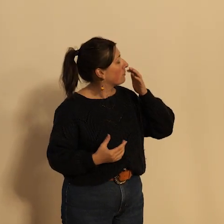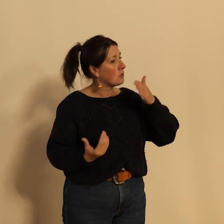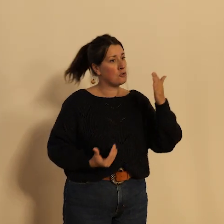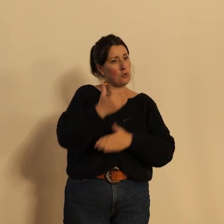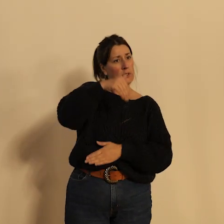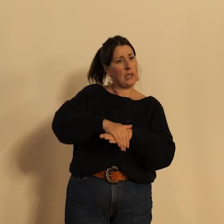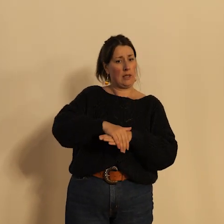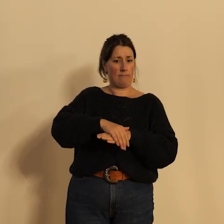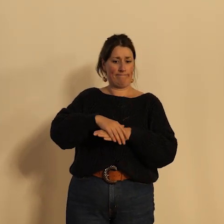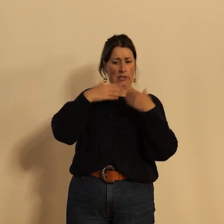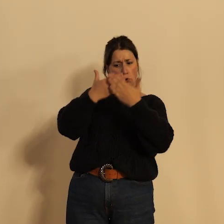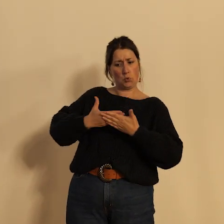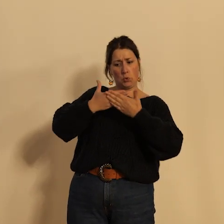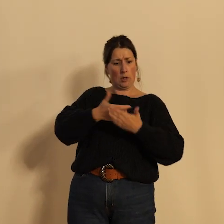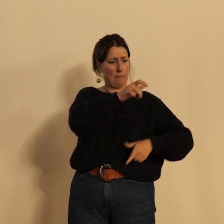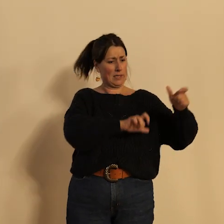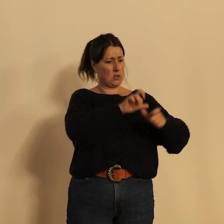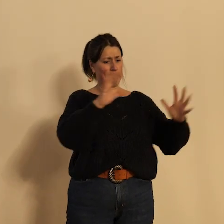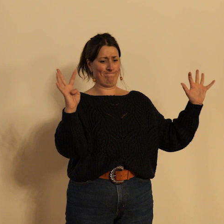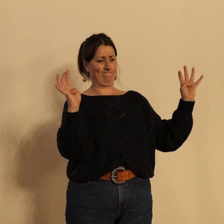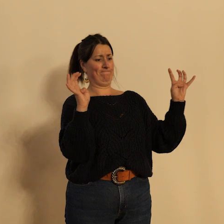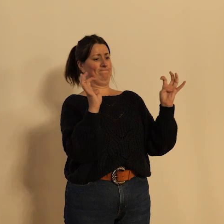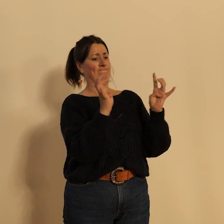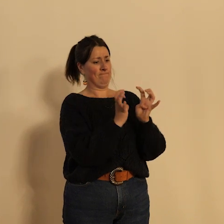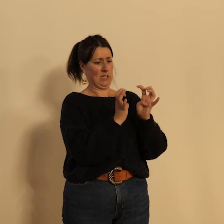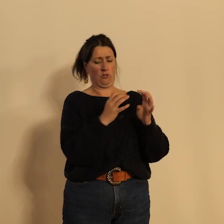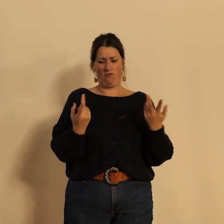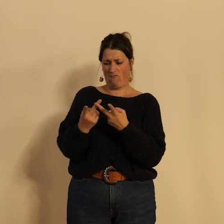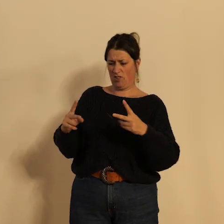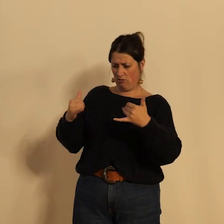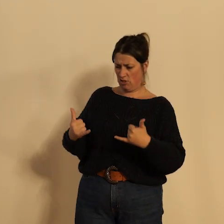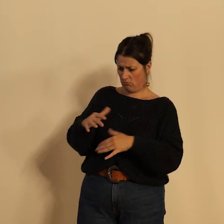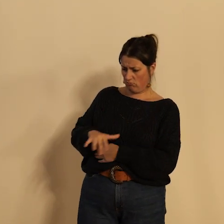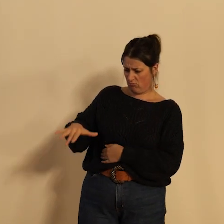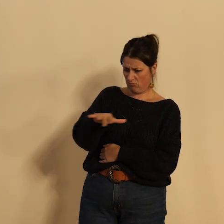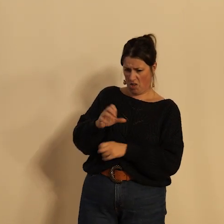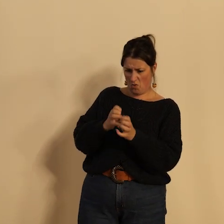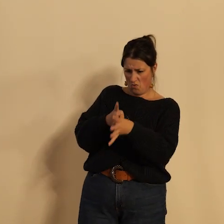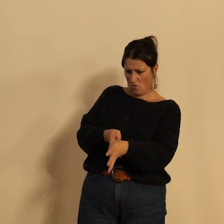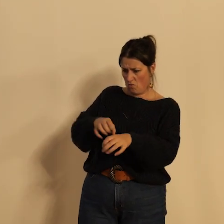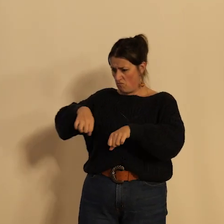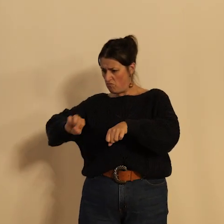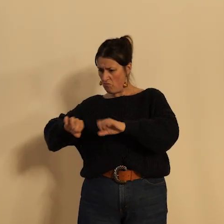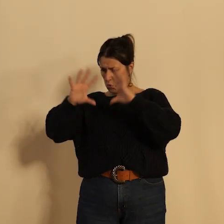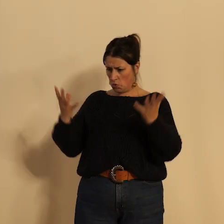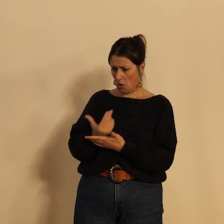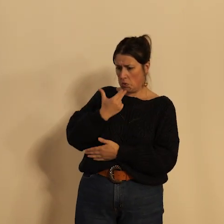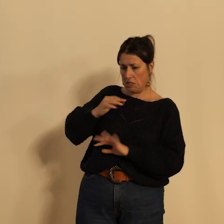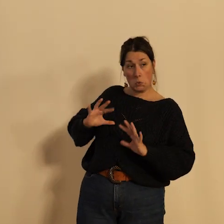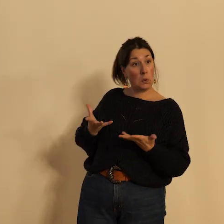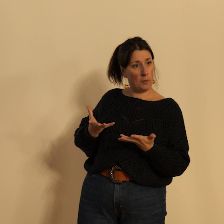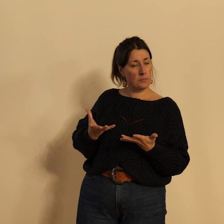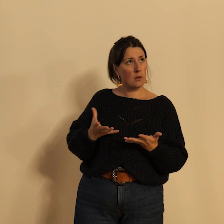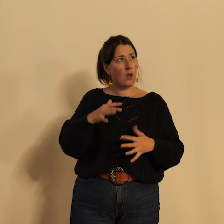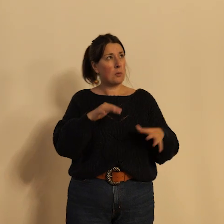'études un colloque qui est consacré à l'usage des deux roues en ville alors il est à l'époque il est estimé à Tours cet usage